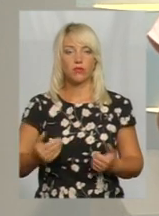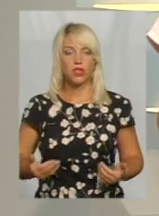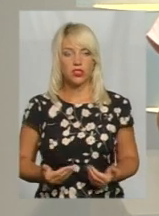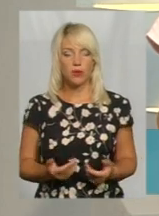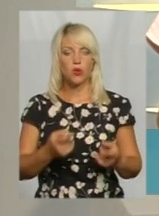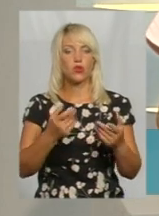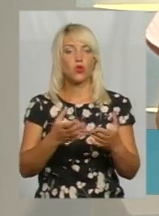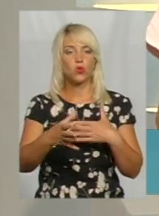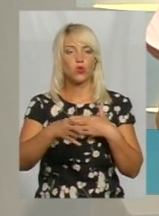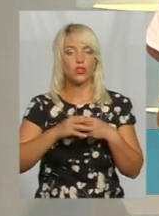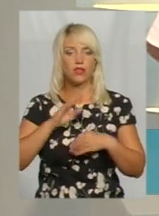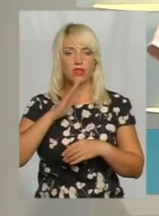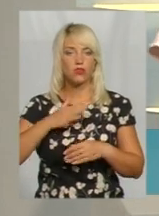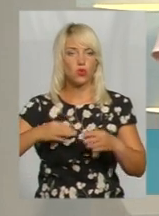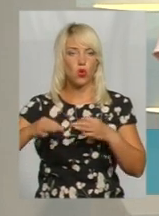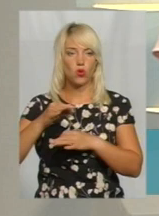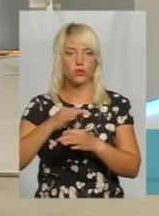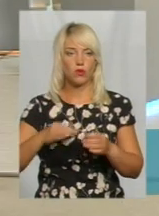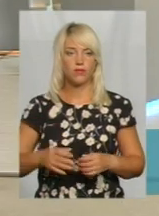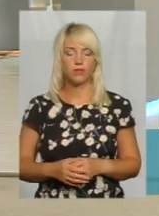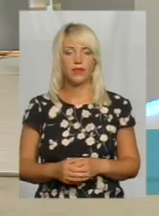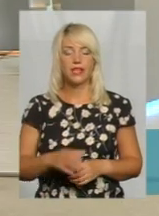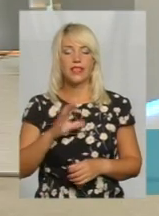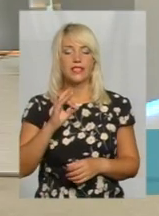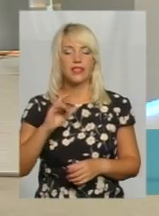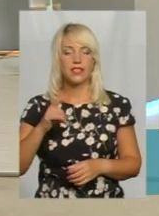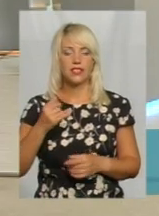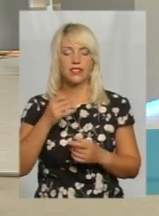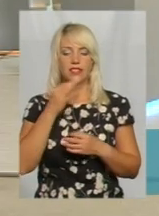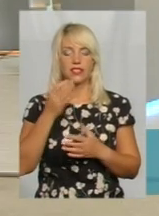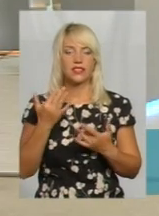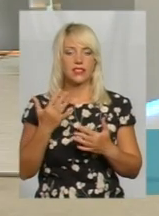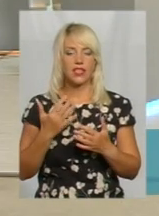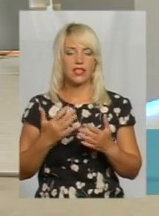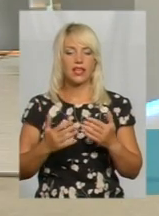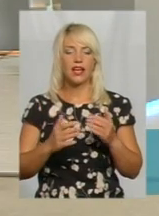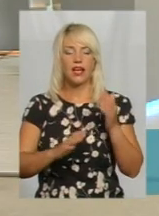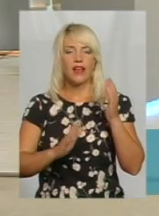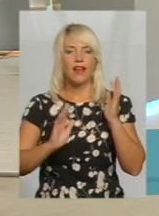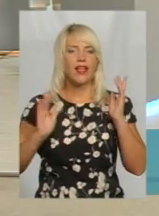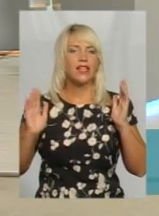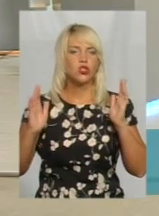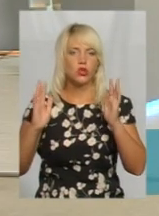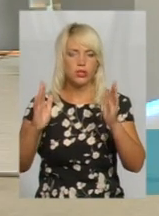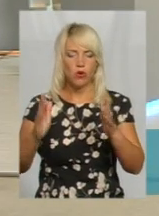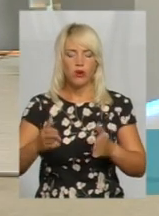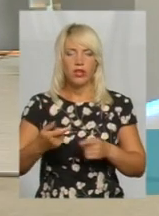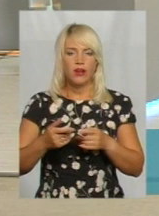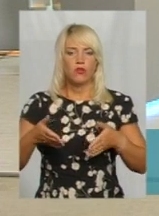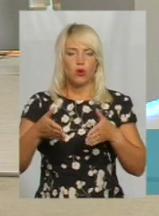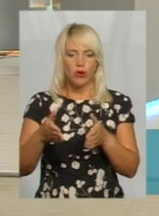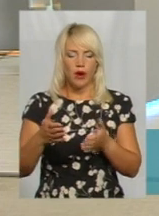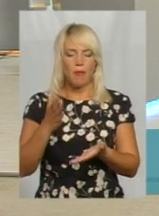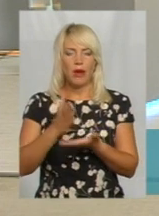Долучайтеся до розмови і починаємо. Пане Сергію, скажіть, скільки лісосмуг вздовж доріг перебуває на балансі Служби